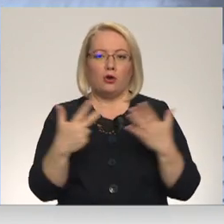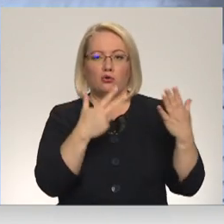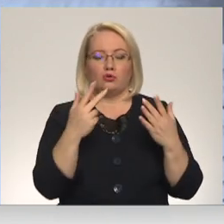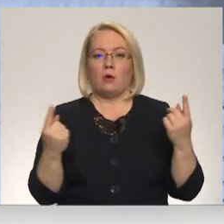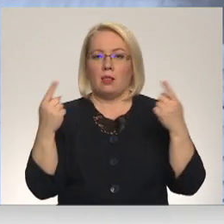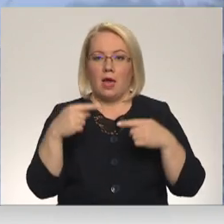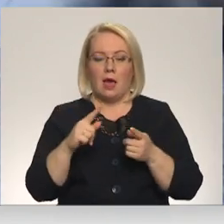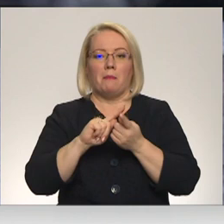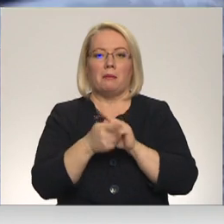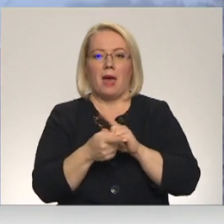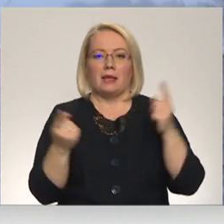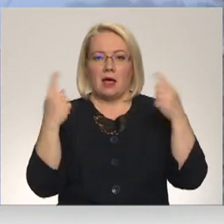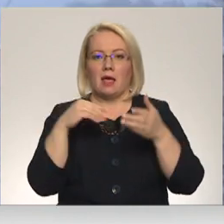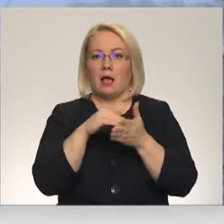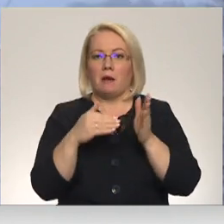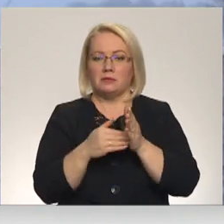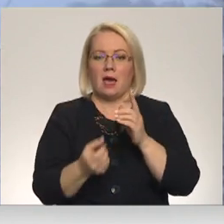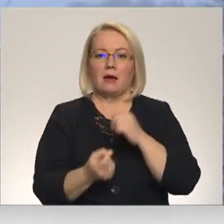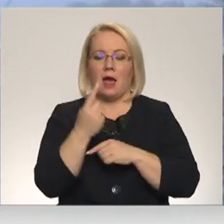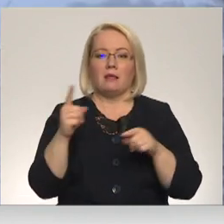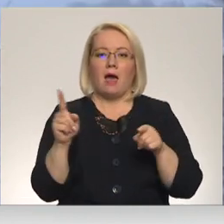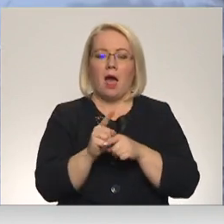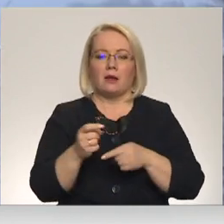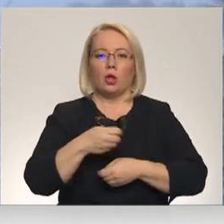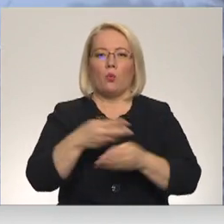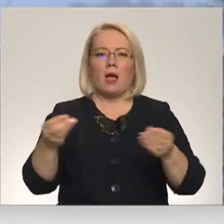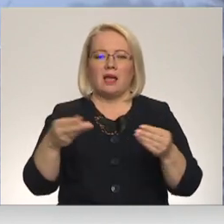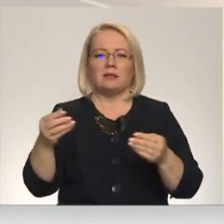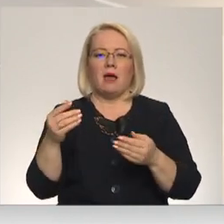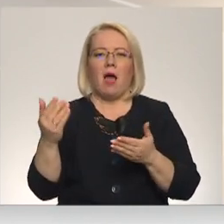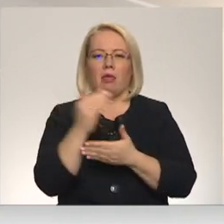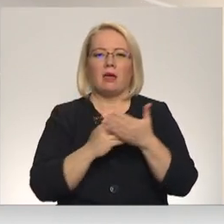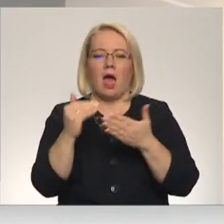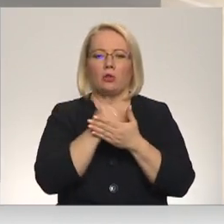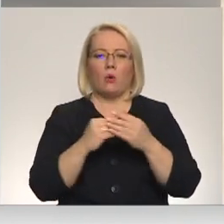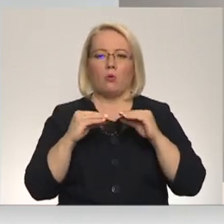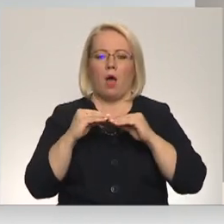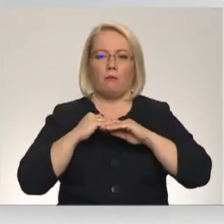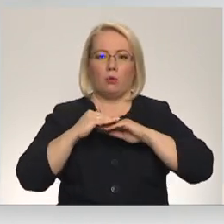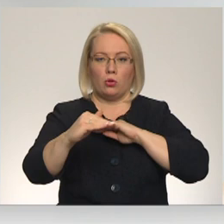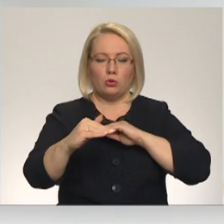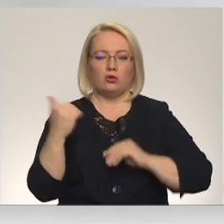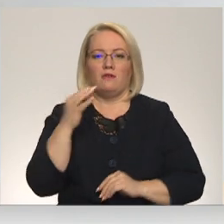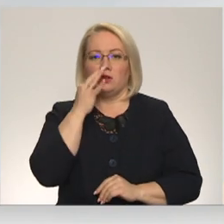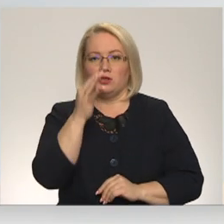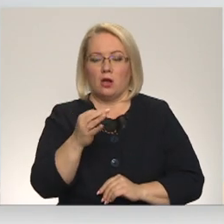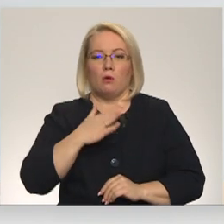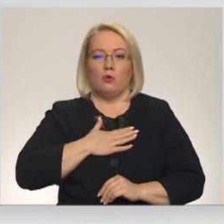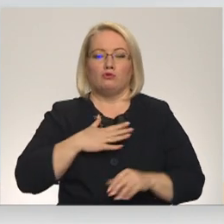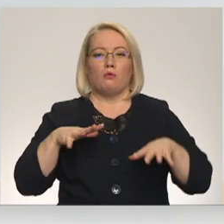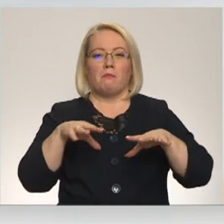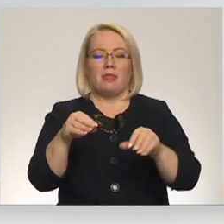Turklāt mainīgie laikapstākļi var radīt arī nokaisīta ceļa atkārtotu apladošanu. Mūsu padarītais darbs ātri vien